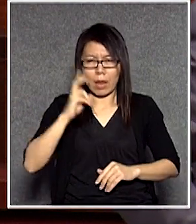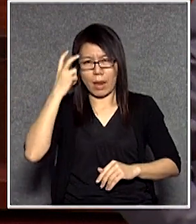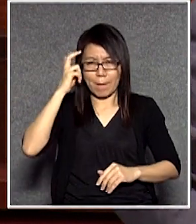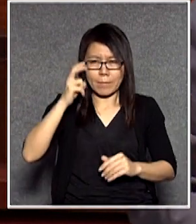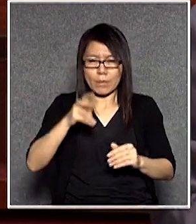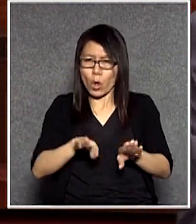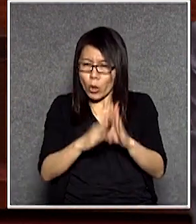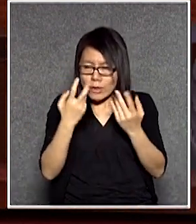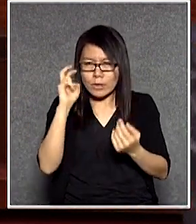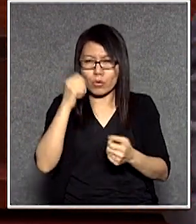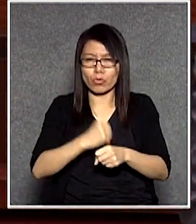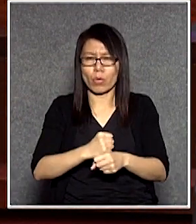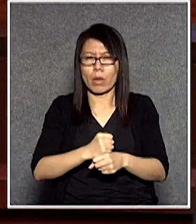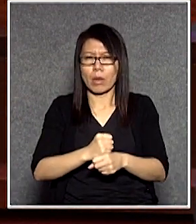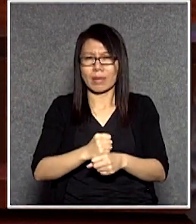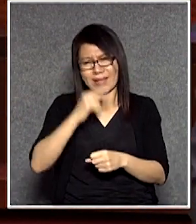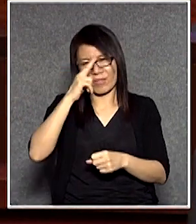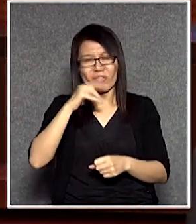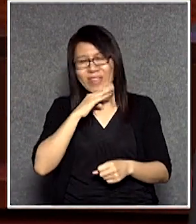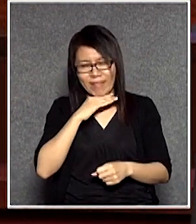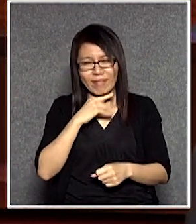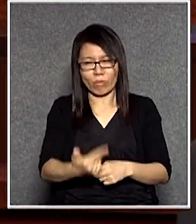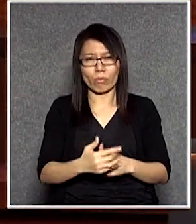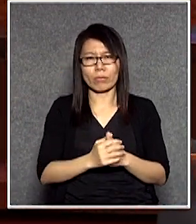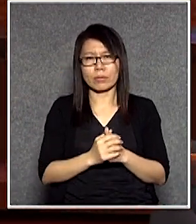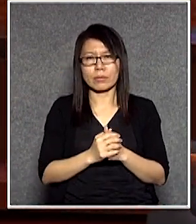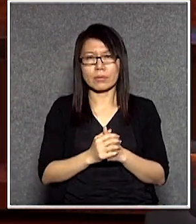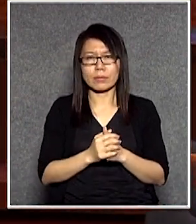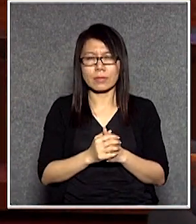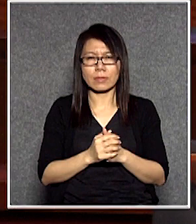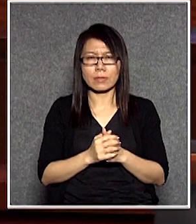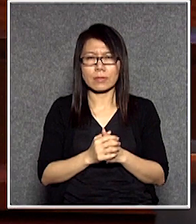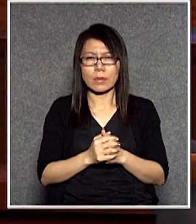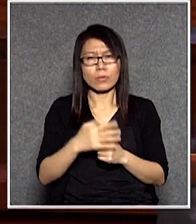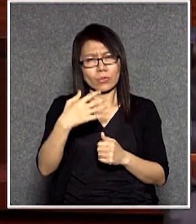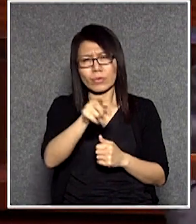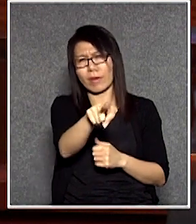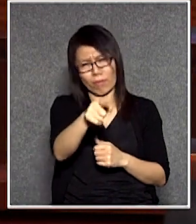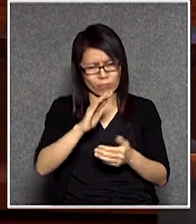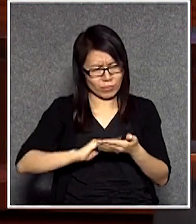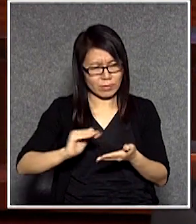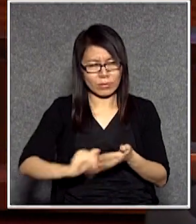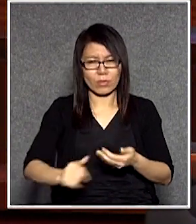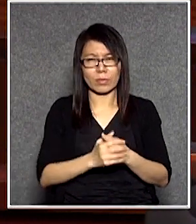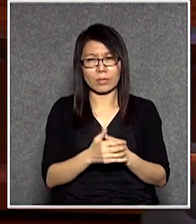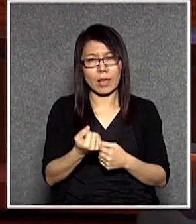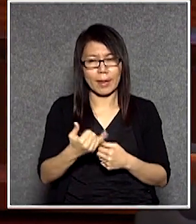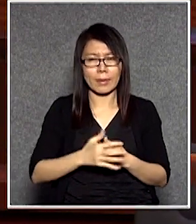發但是通常都是虛假的是不是喂這個主席你都很清楚是不是